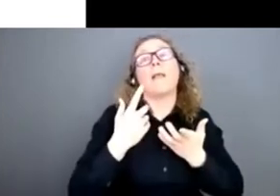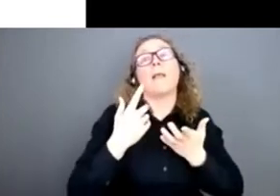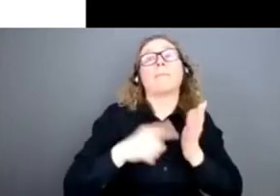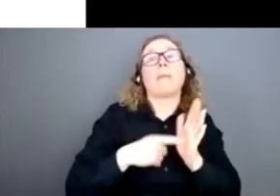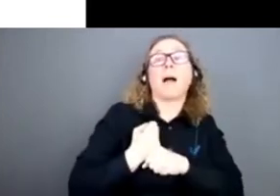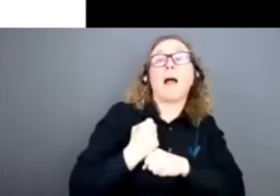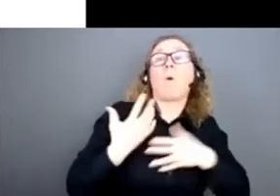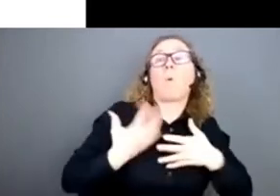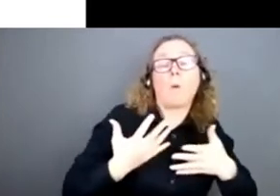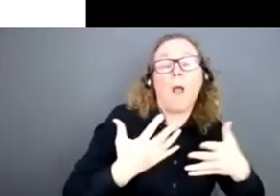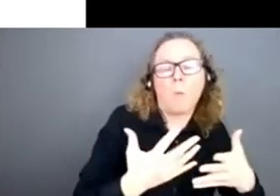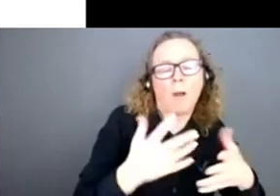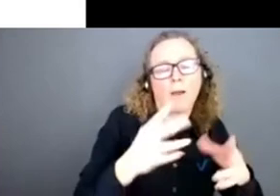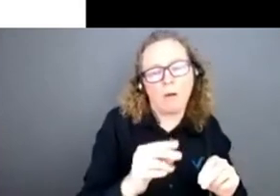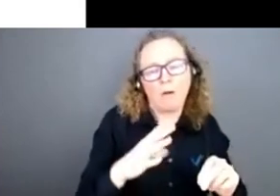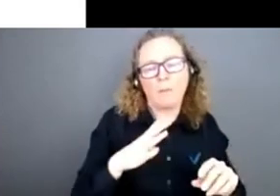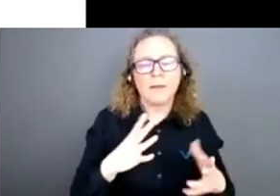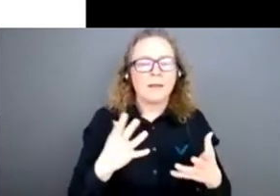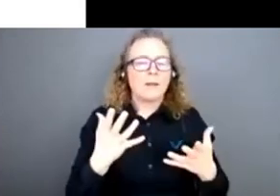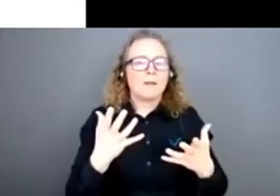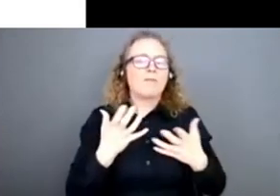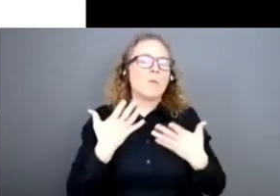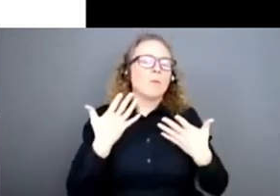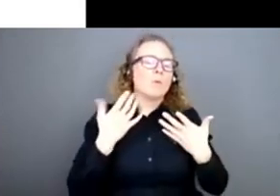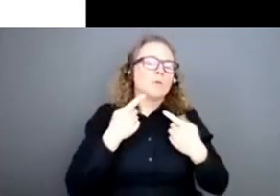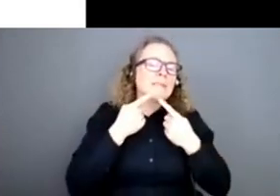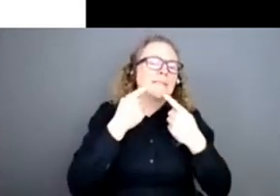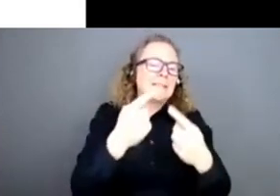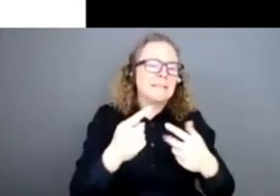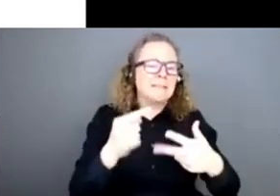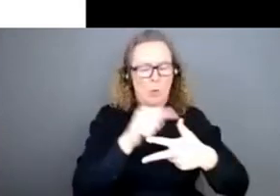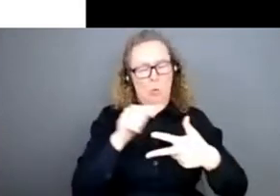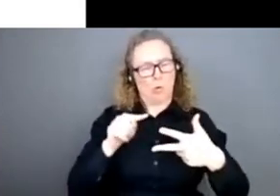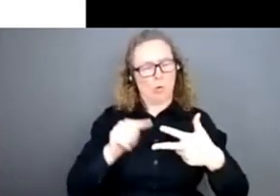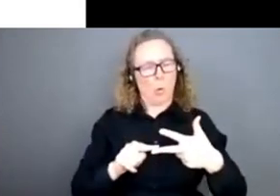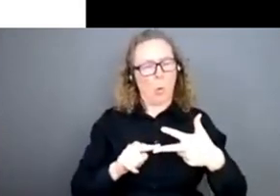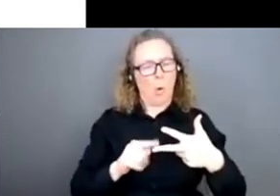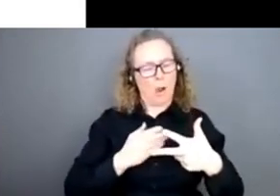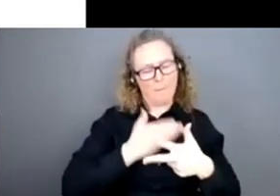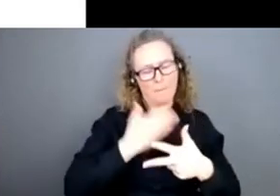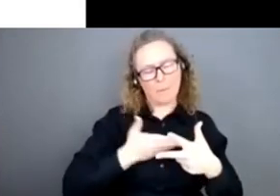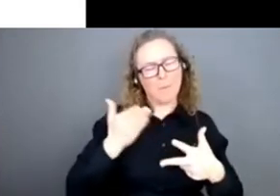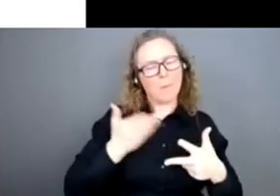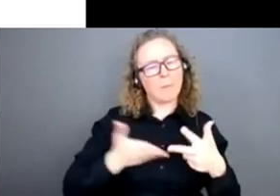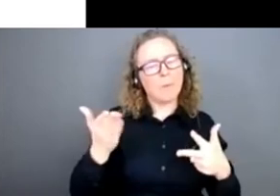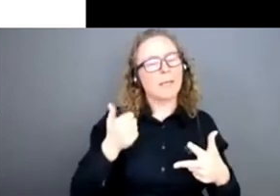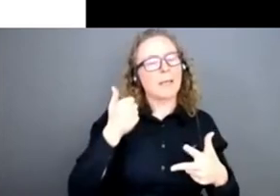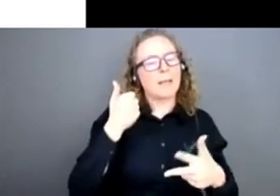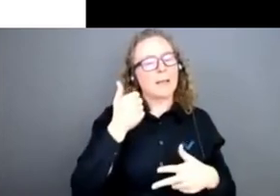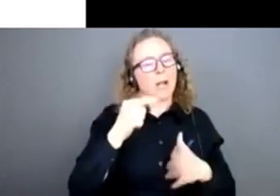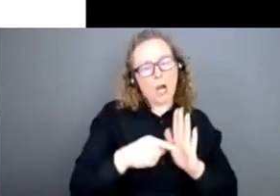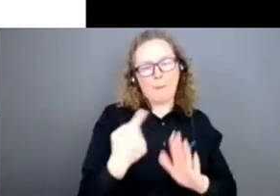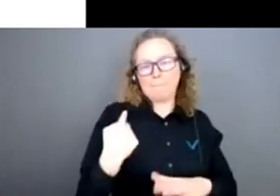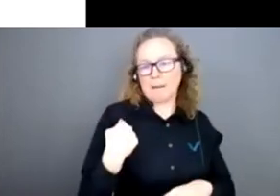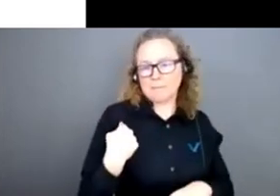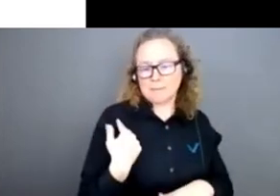je vais simplement citer trois orientations qui sont apparues plus récemment